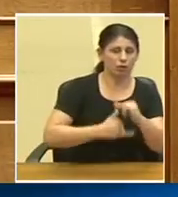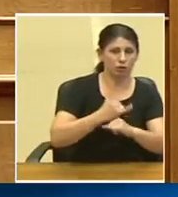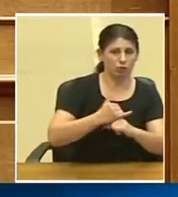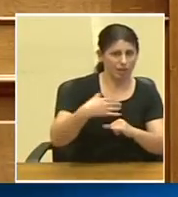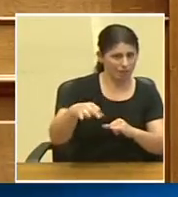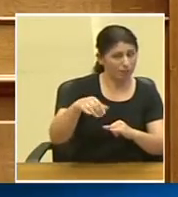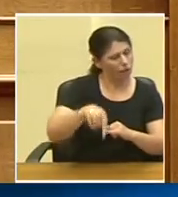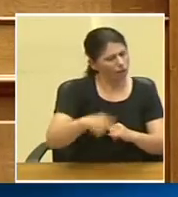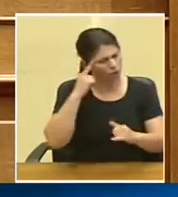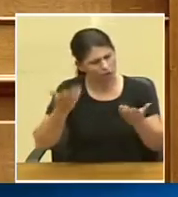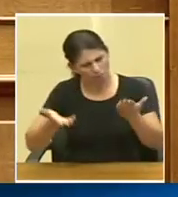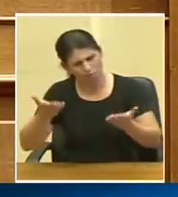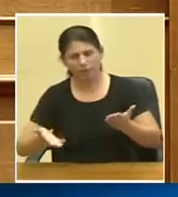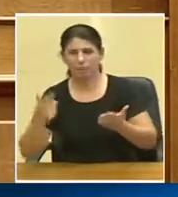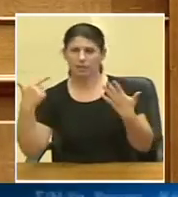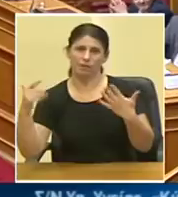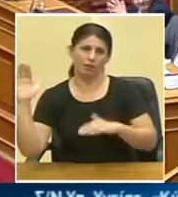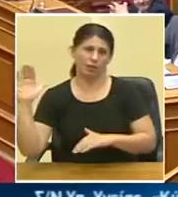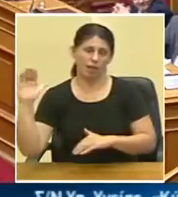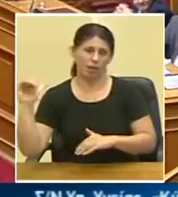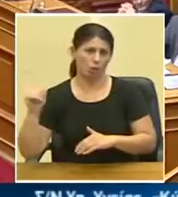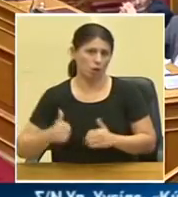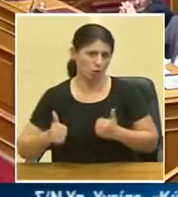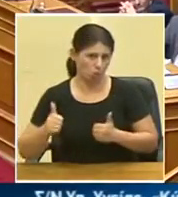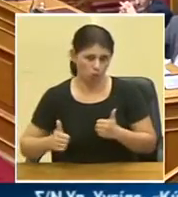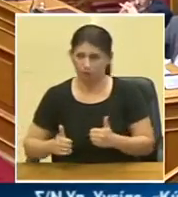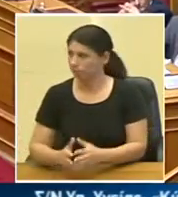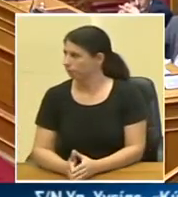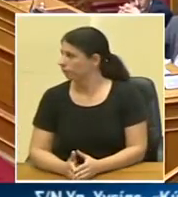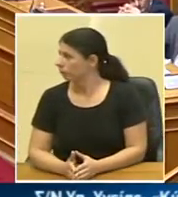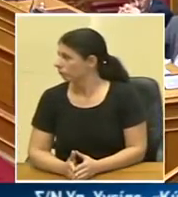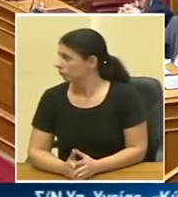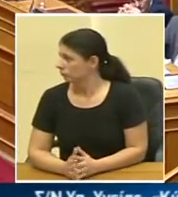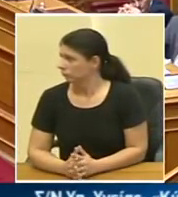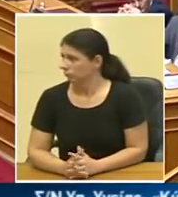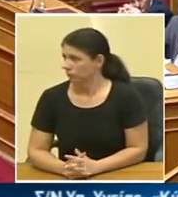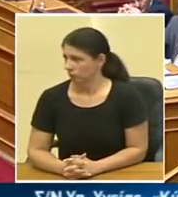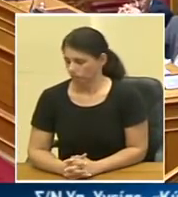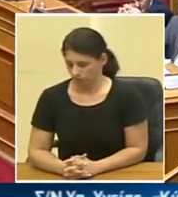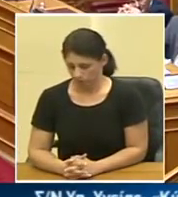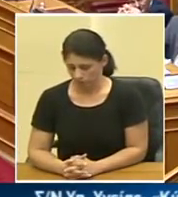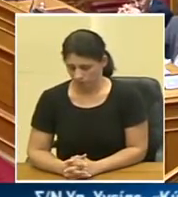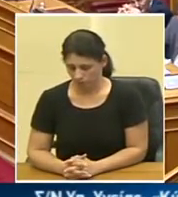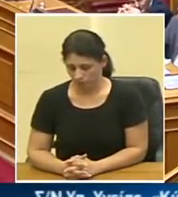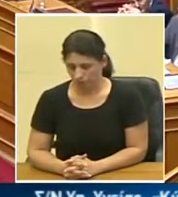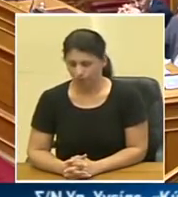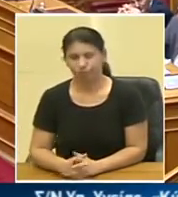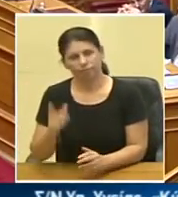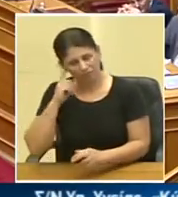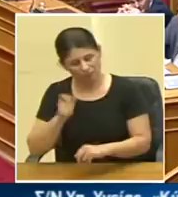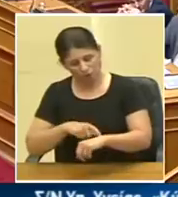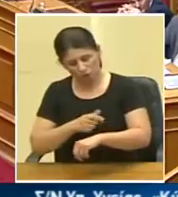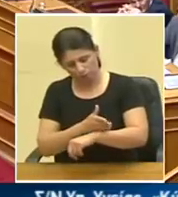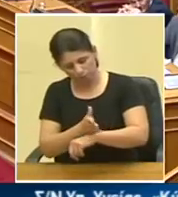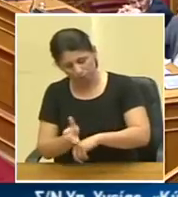Ιουλίου κύριε Πολάκη κοιτάξτε επειδή γίνεται κύριε Πρόεδρε ξέρω ότι έχω καταχάσει το χρόνο να